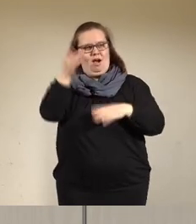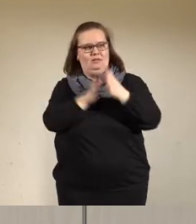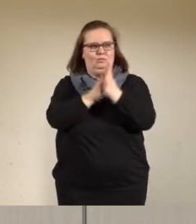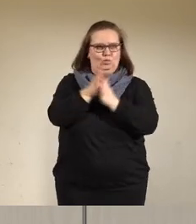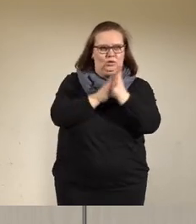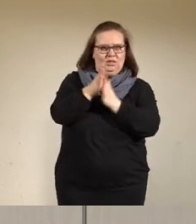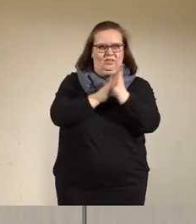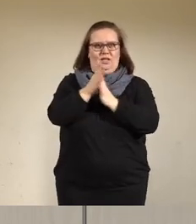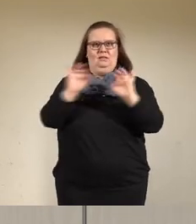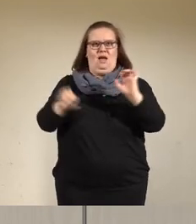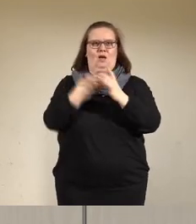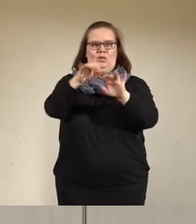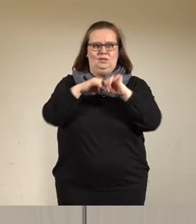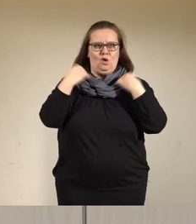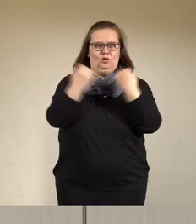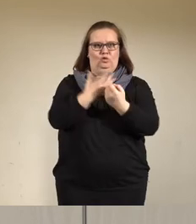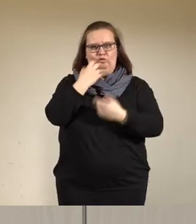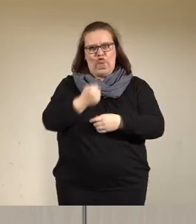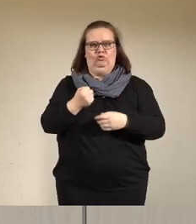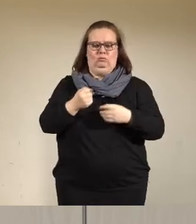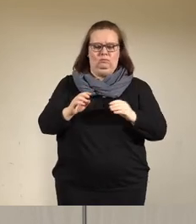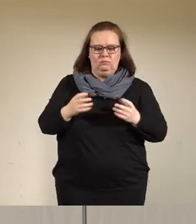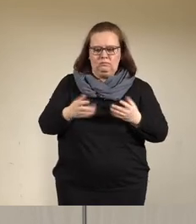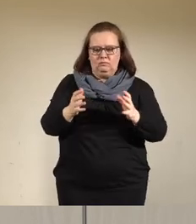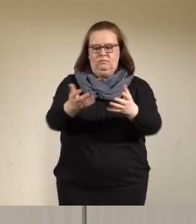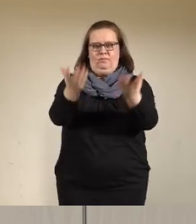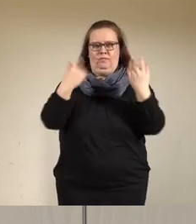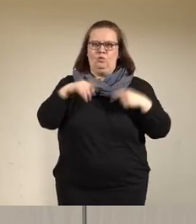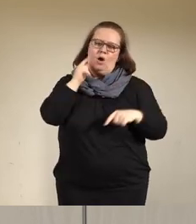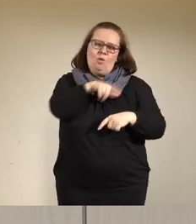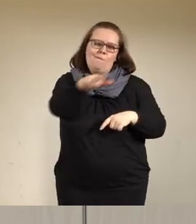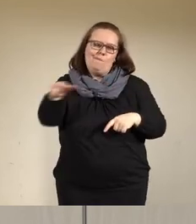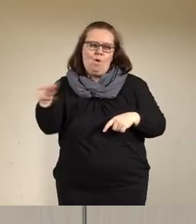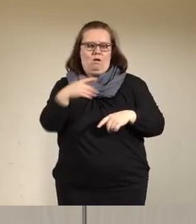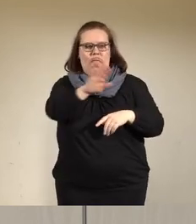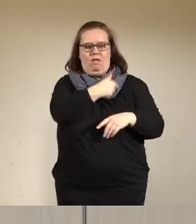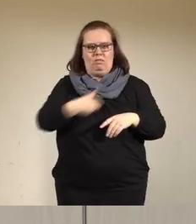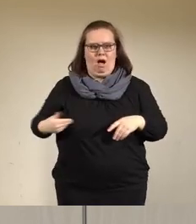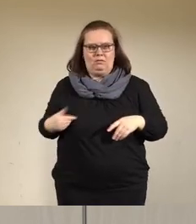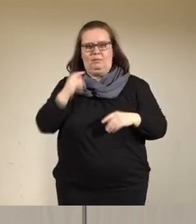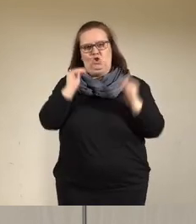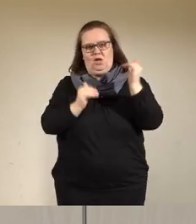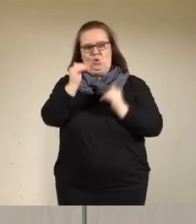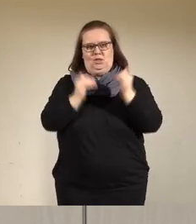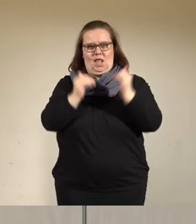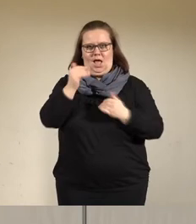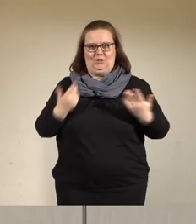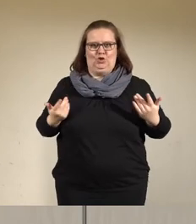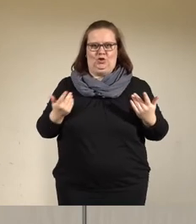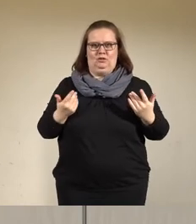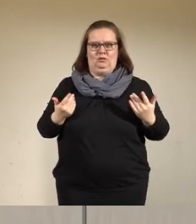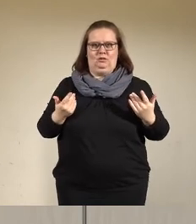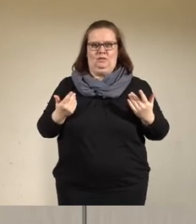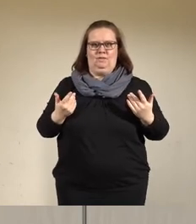versucht, die aktuelle Situation zu meistern und die Nachteile für die Bürgerschaft zu kompensieren. Für die